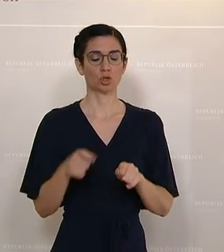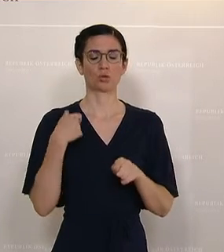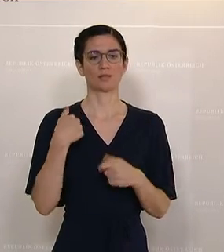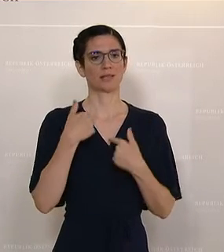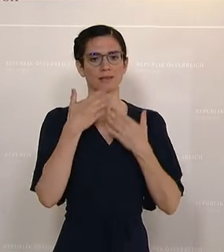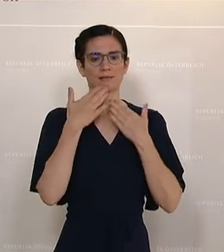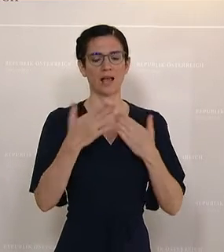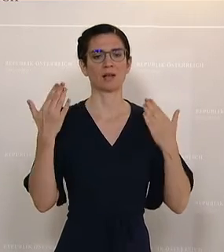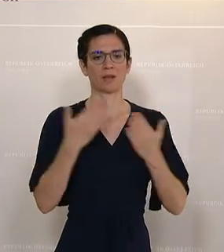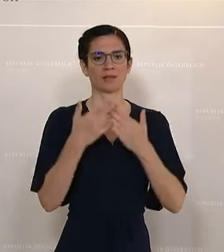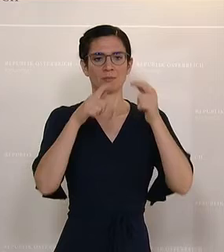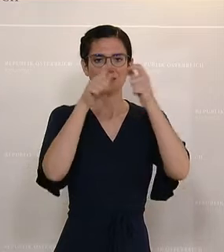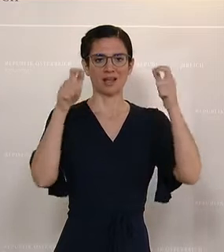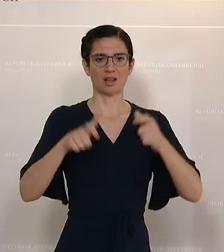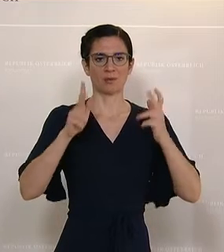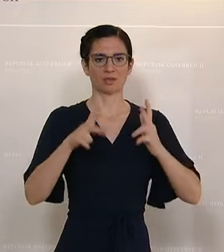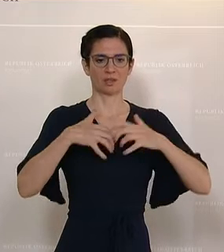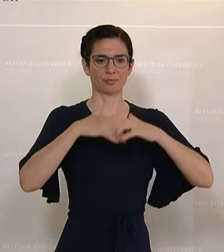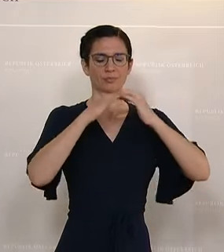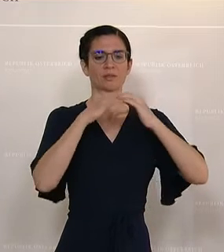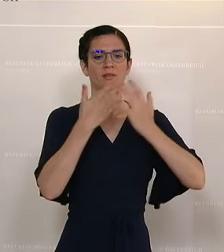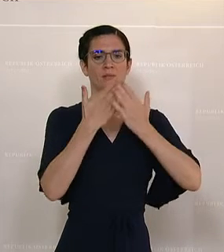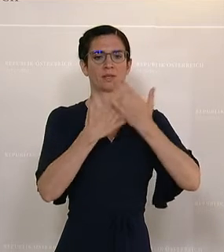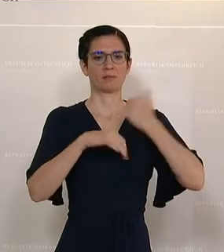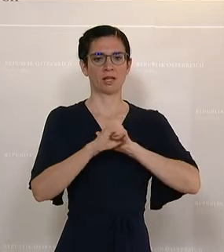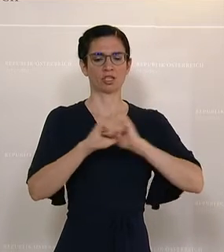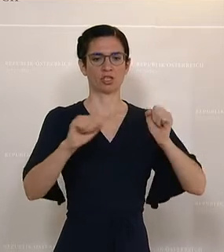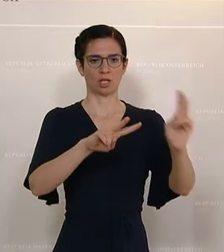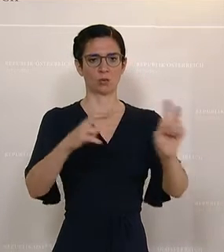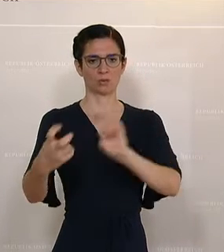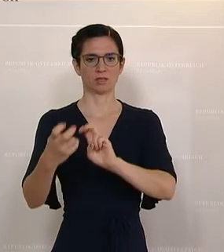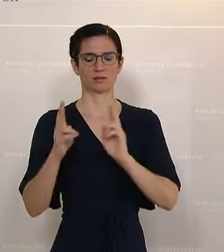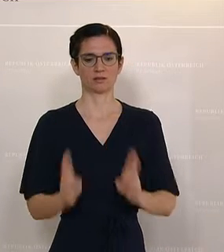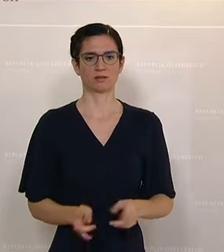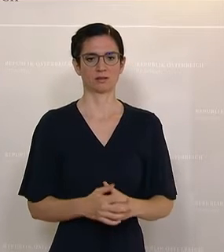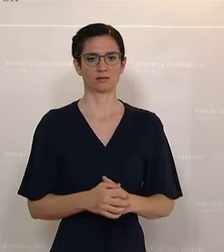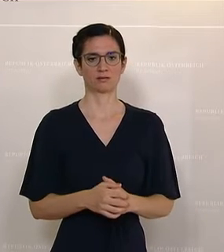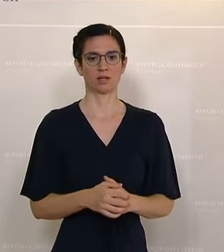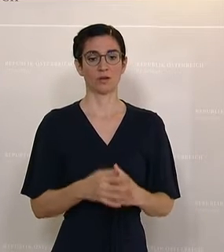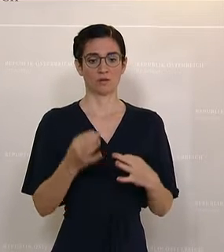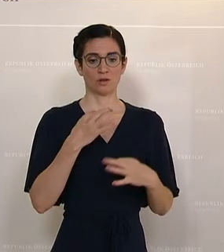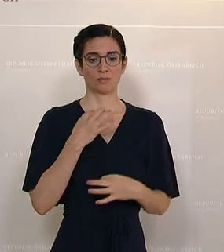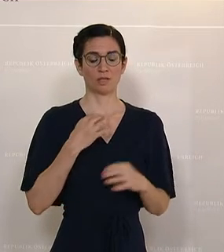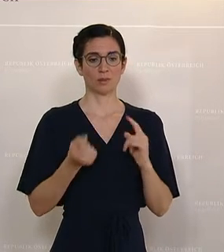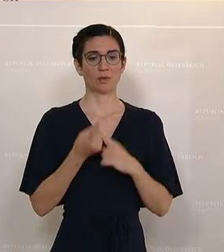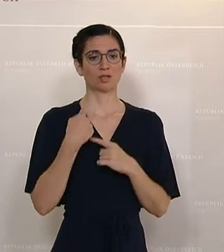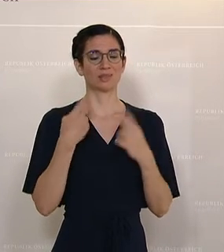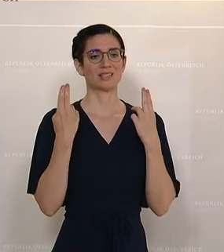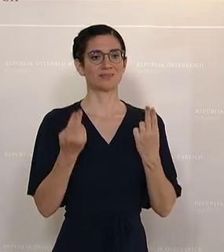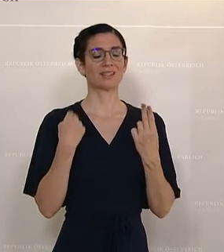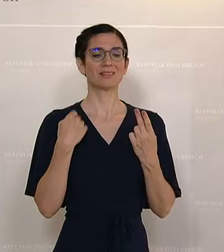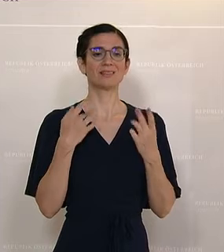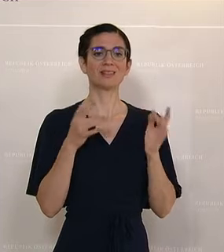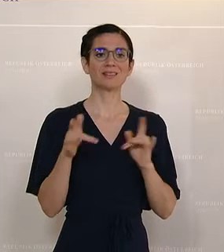der Rahmen geschaffen wird, um in die Gänge zu kommen und in die Umsetzung zu kommen. Und deshalb war es mir ein ganz besonderes Anliegen, eben